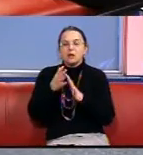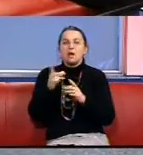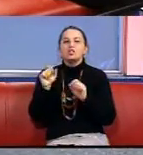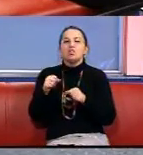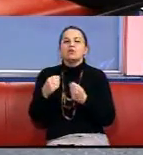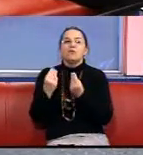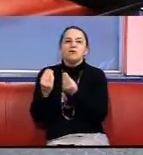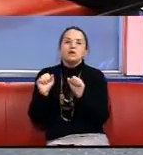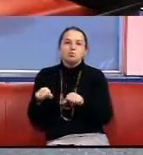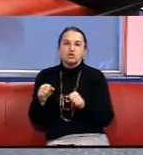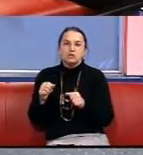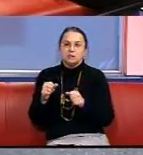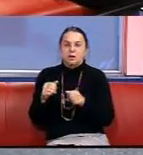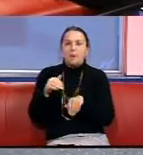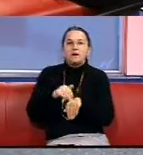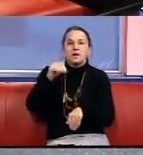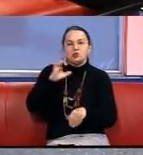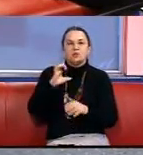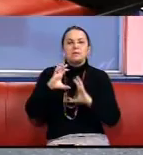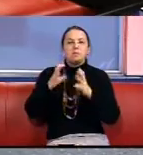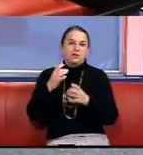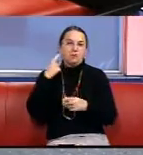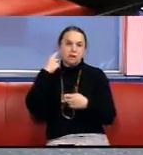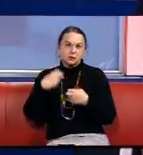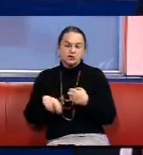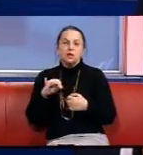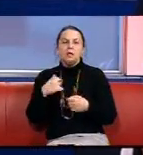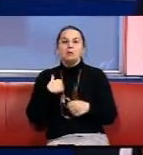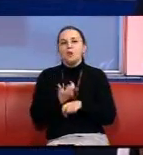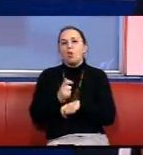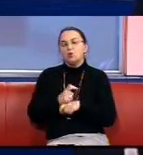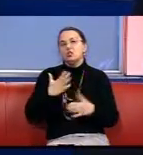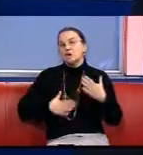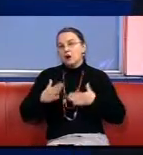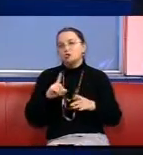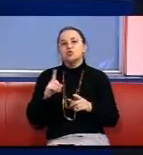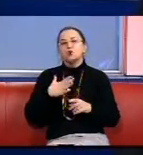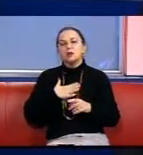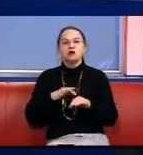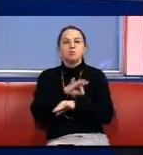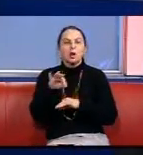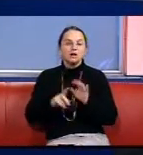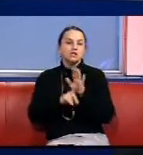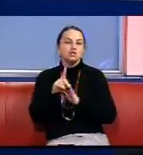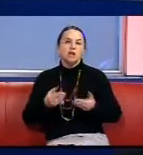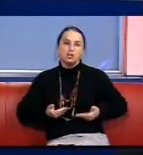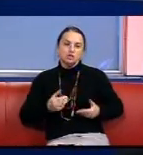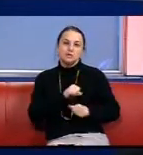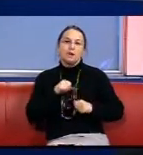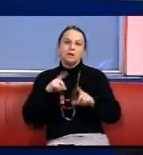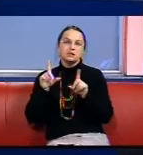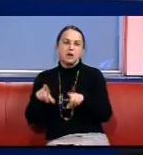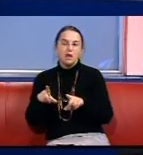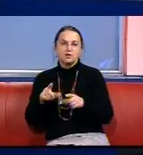миром неслышащих І мене дуже радує то, що наш проєкт починає жити самостоятельною життєю Що к